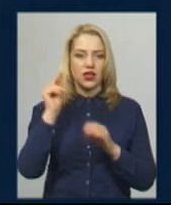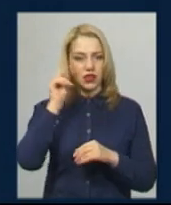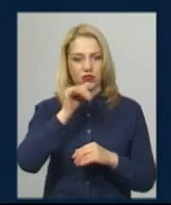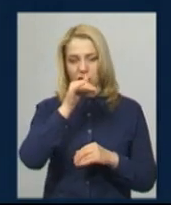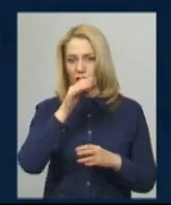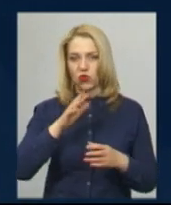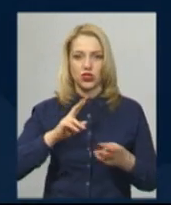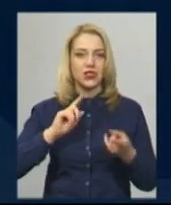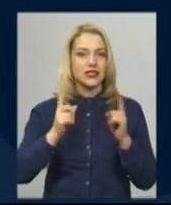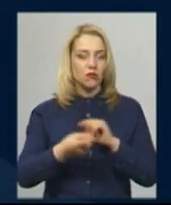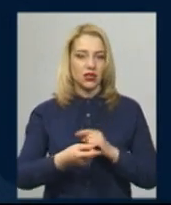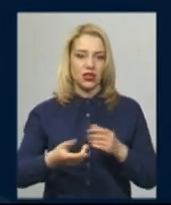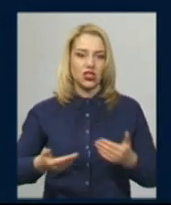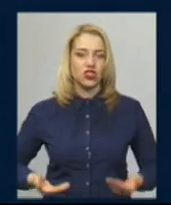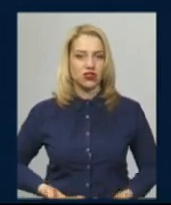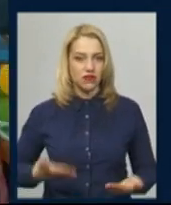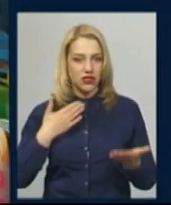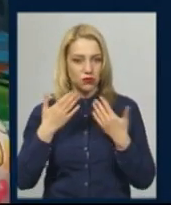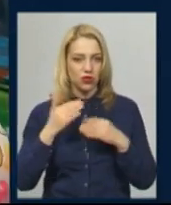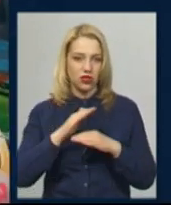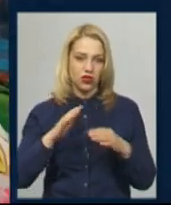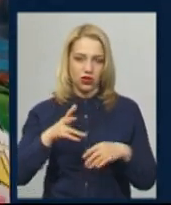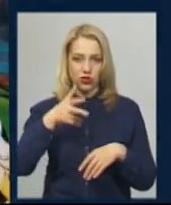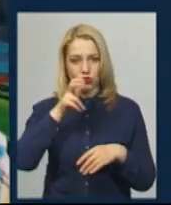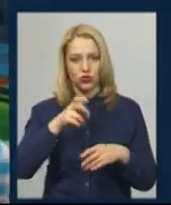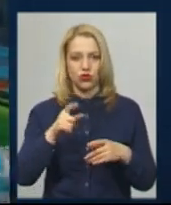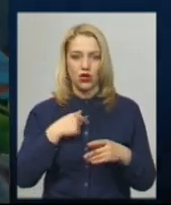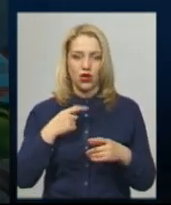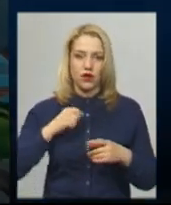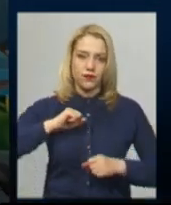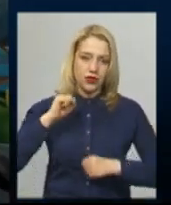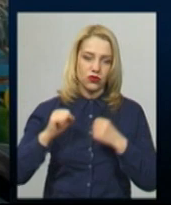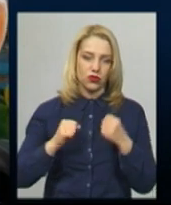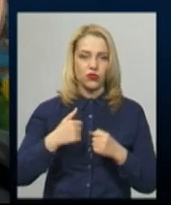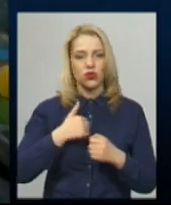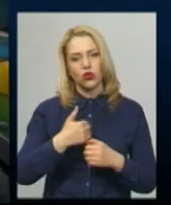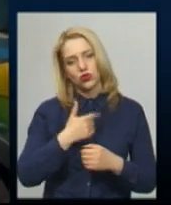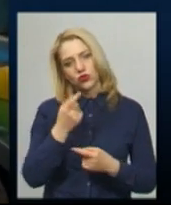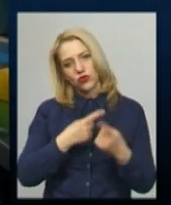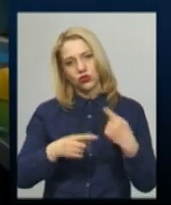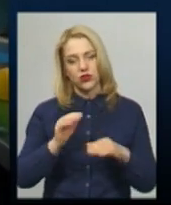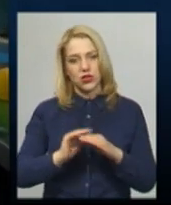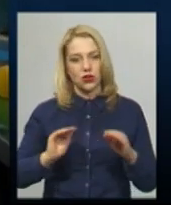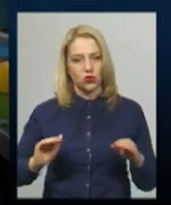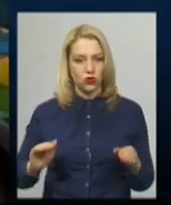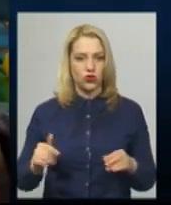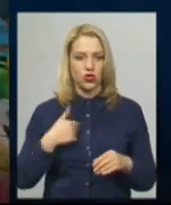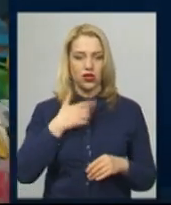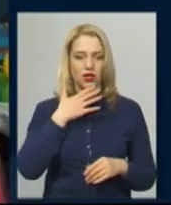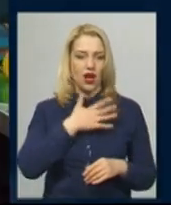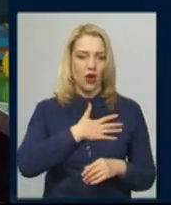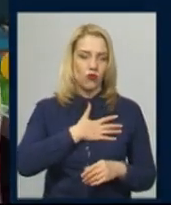спілкування живцем. Діти вже скучилися один за одним. Я хочу, ми повернулися в садочки. Я люблю